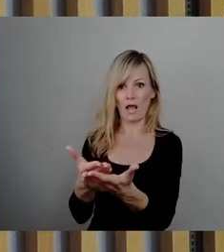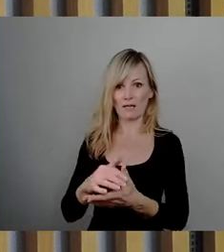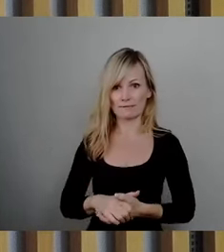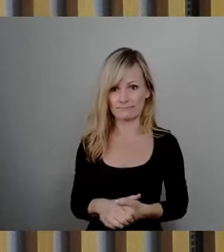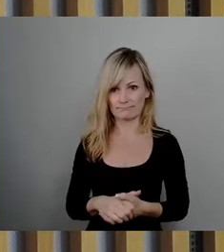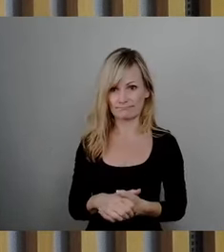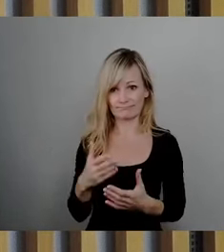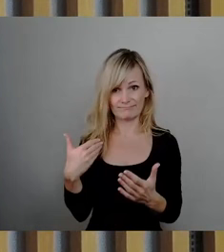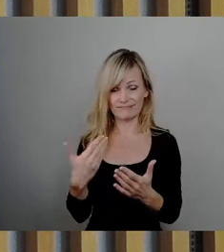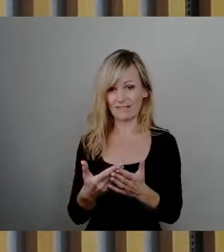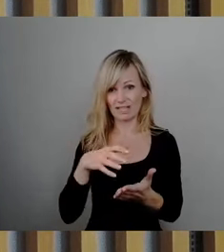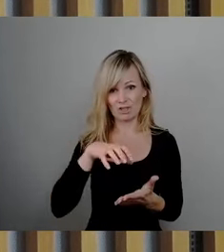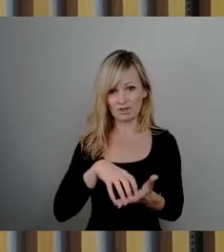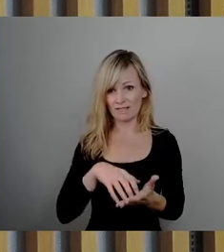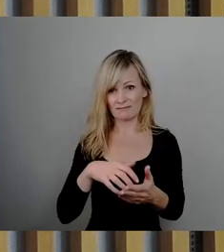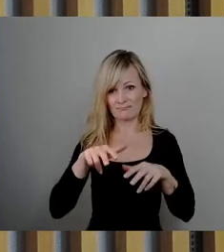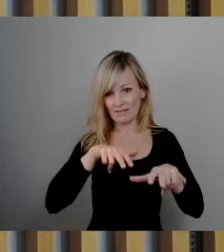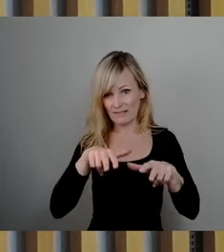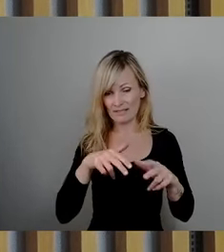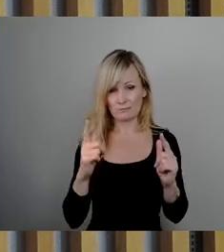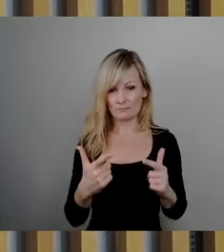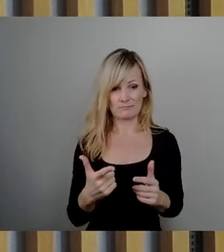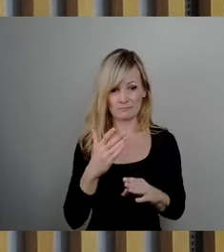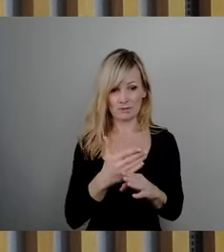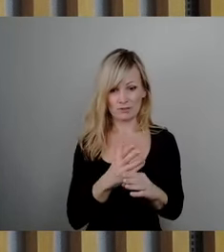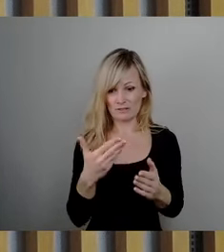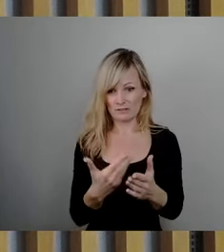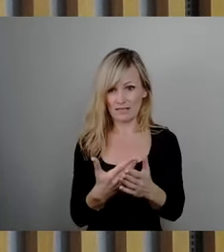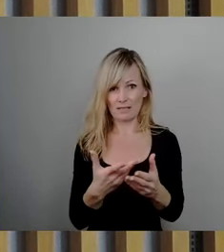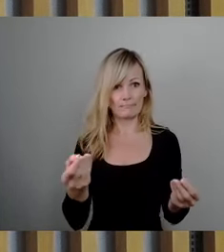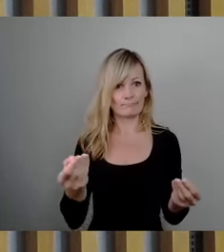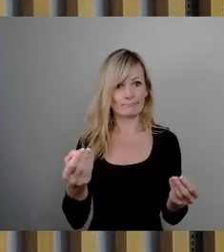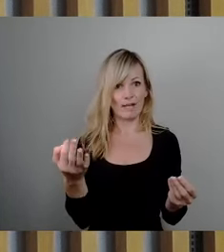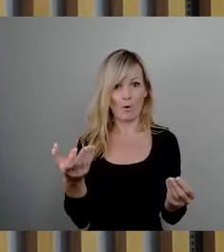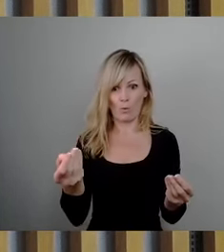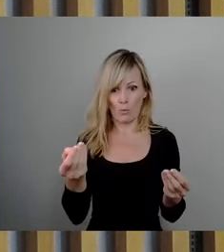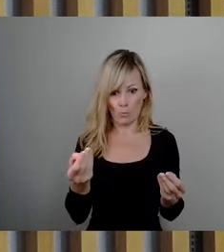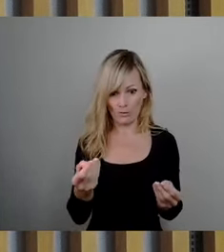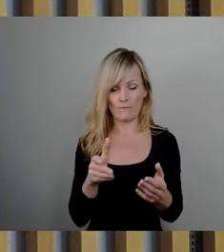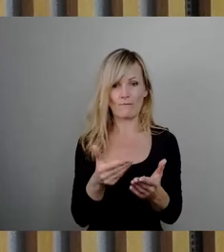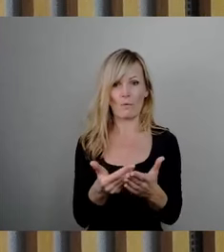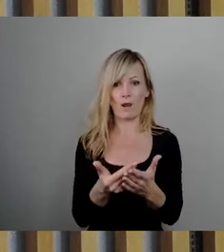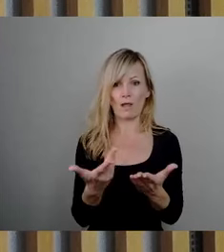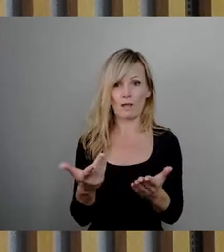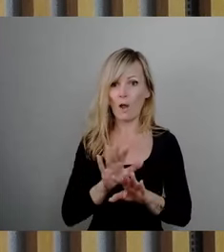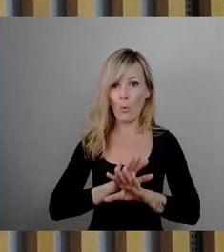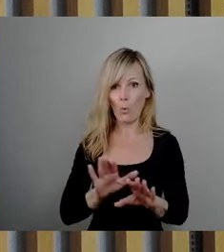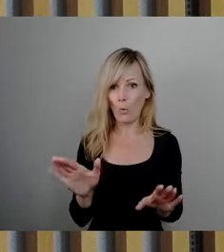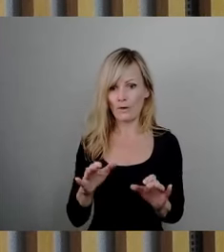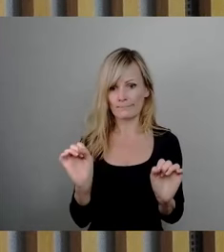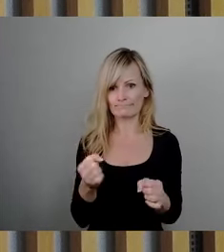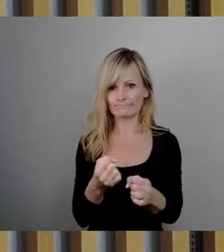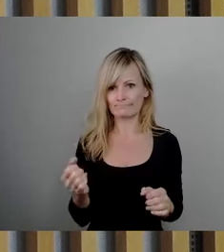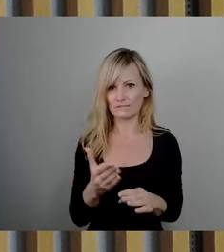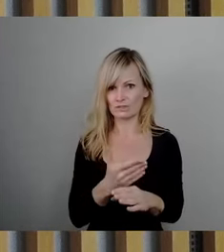können. Das sehe ich als problematisch an, denn wir wissen, so eine wichtige Entscheidung, so eine sehr grundsätzliche Entscheidung